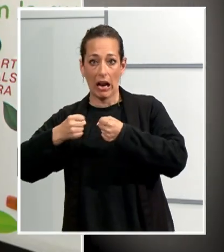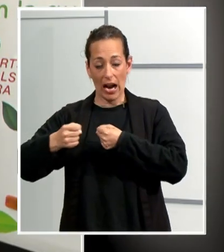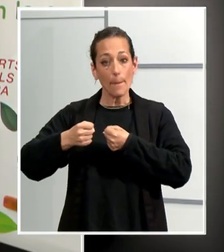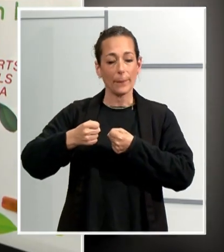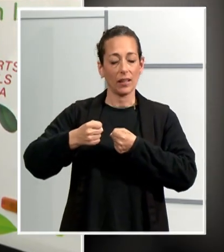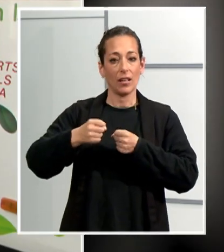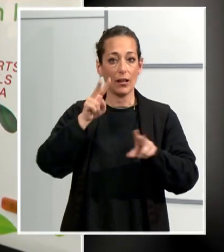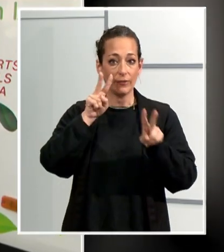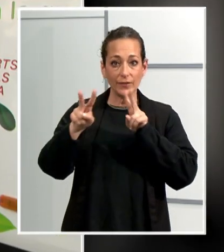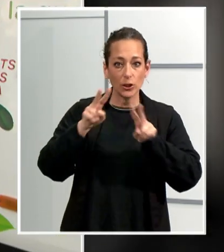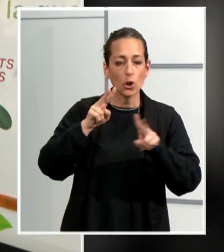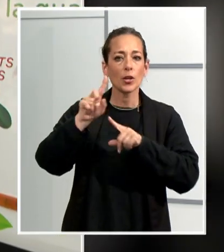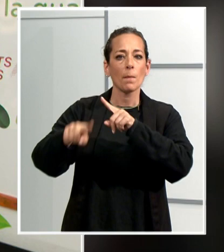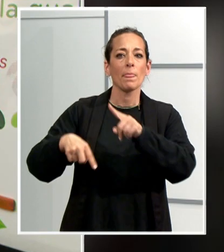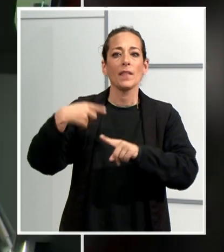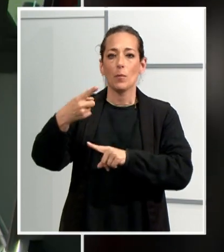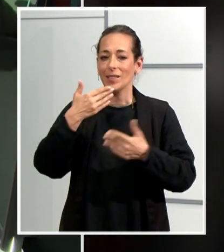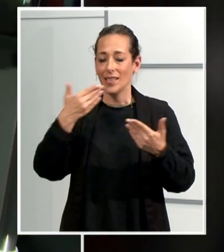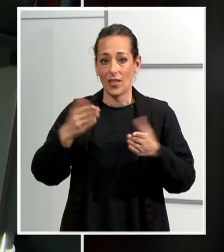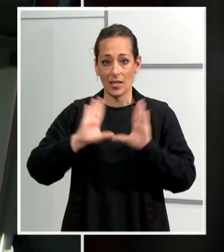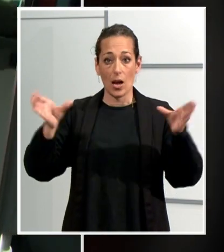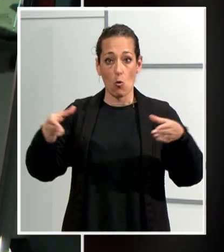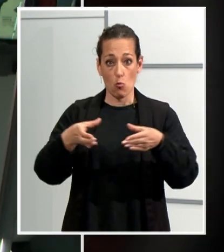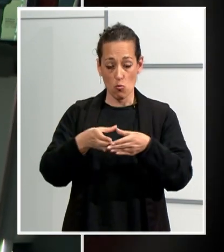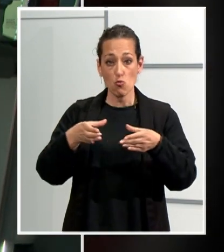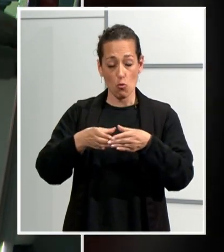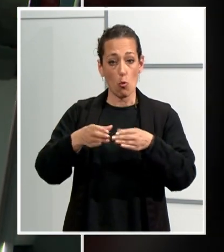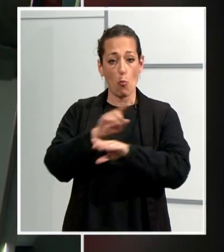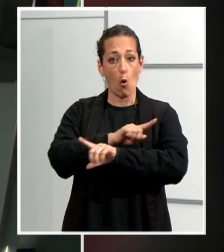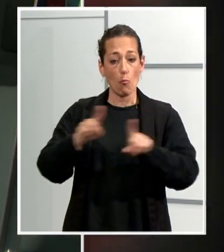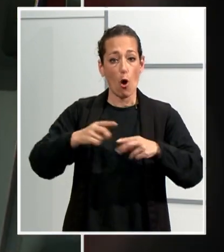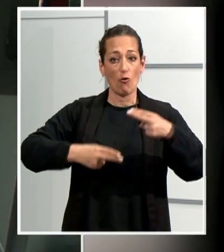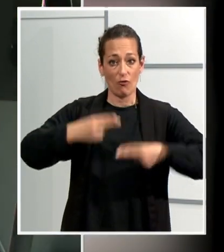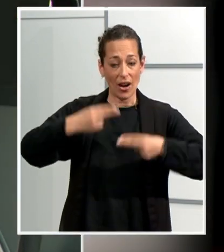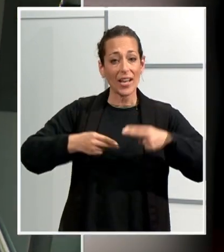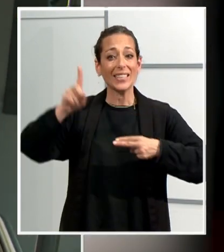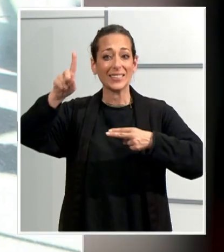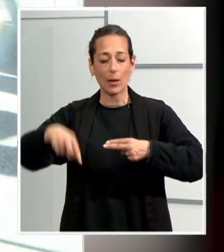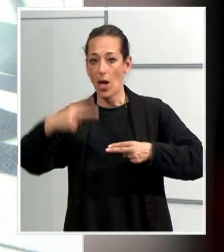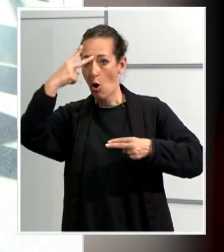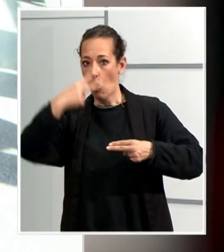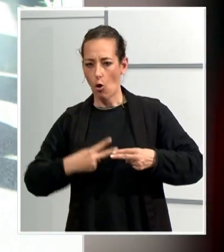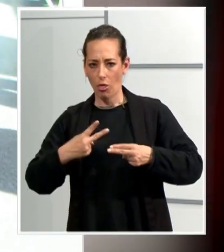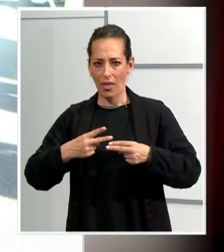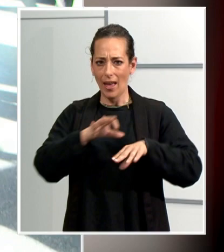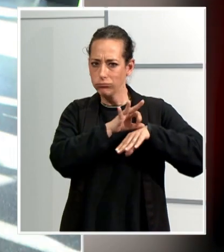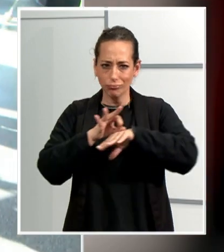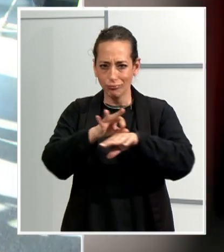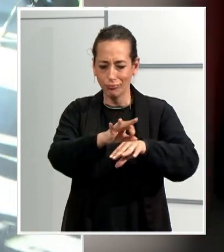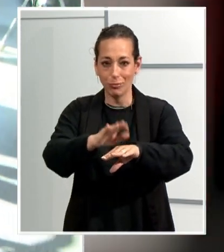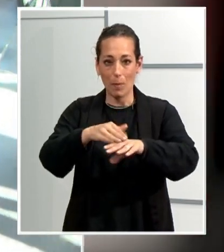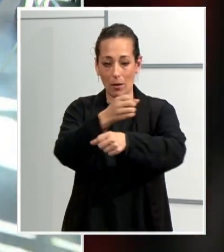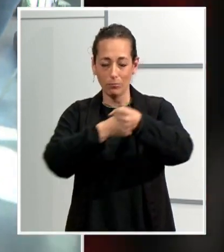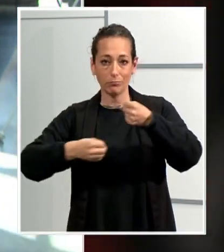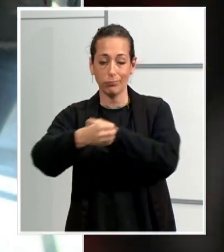acompanyat a membres de Prou Barreres i la Fundació 11 a l'autobús adaptat. Per un dia s'han intercanviat els papers, de manera que han pogut conèixer de